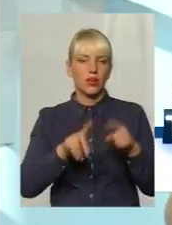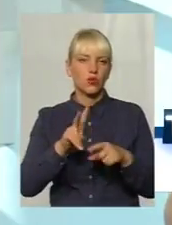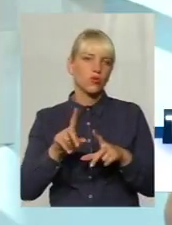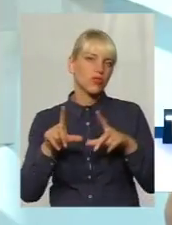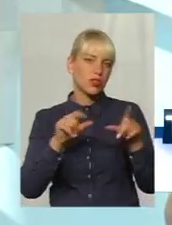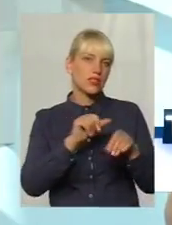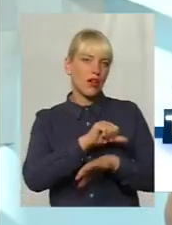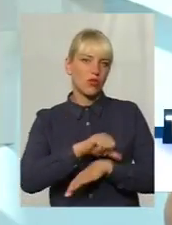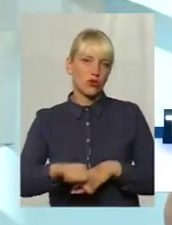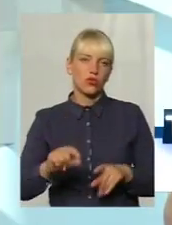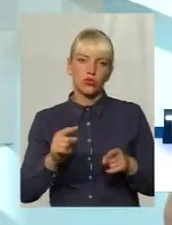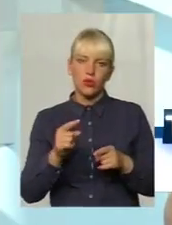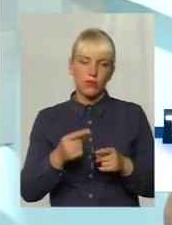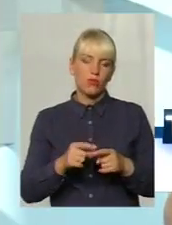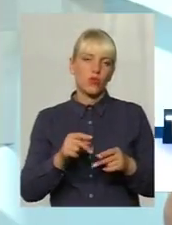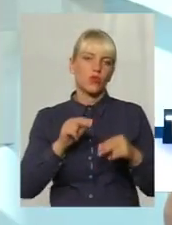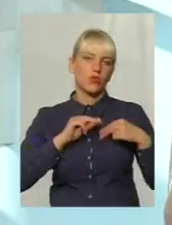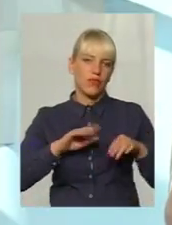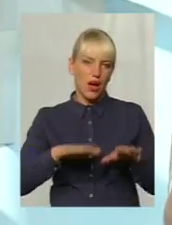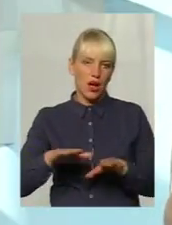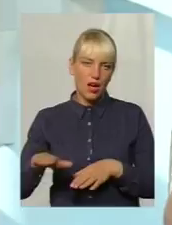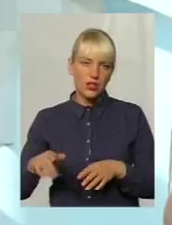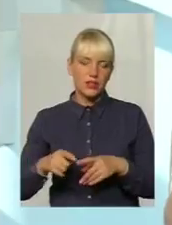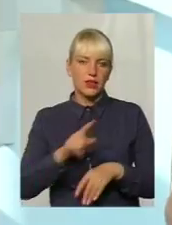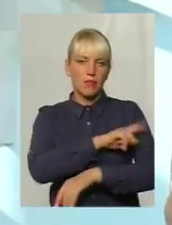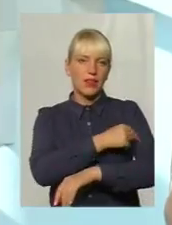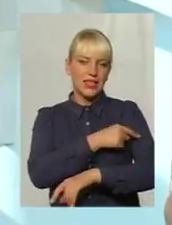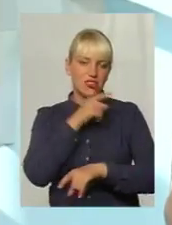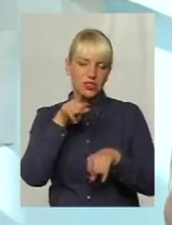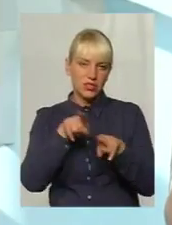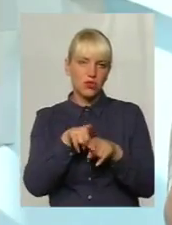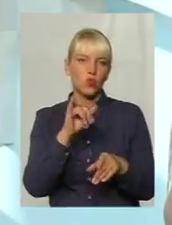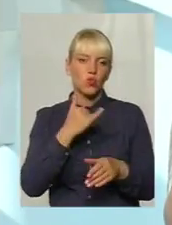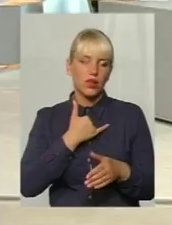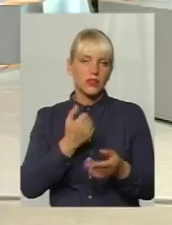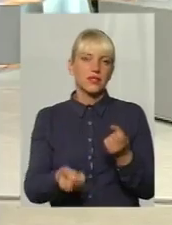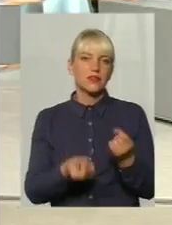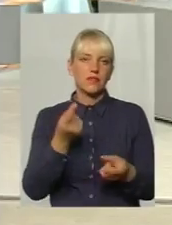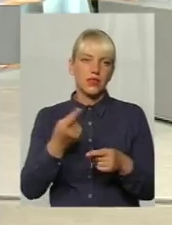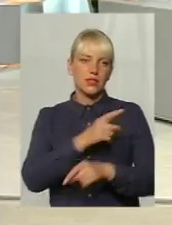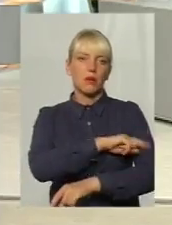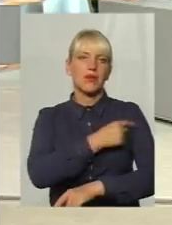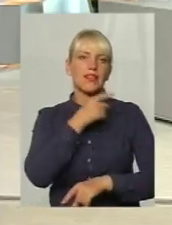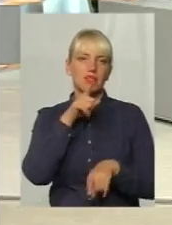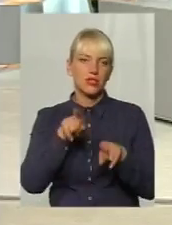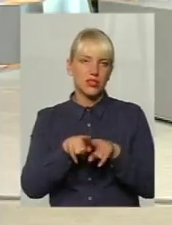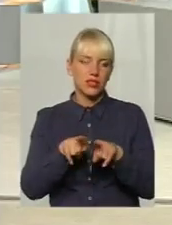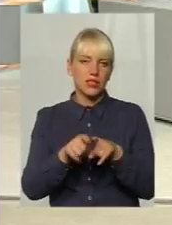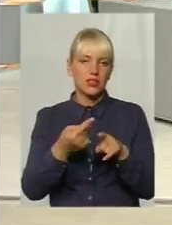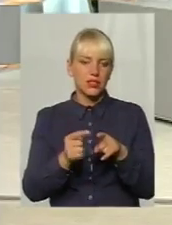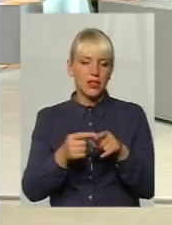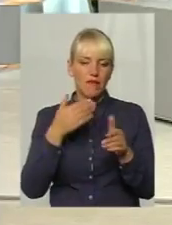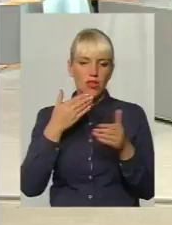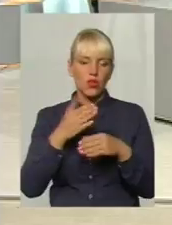кордон. Через те вакансії медичних сестер у нас періодично з'являються. І медичні сестри це відноситься зараз не тільки до